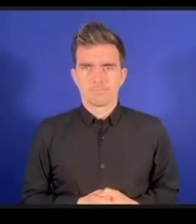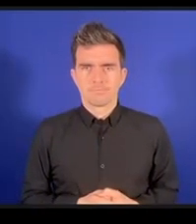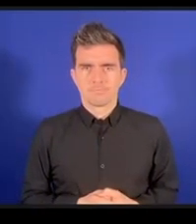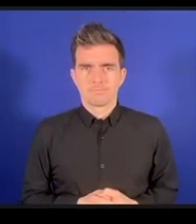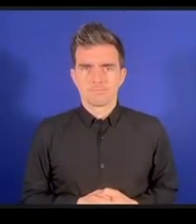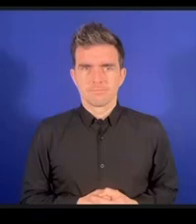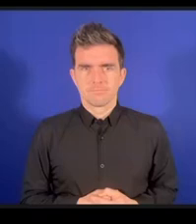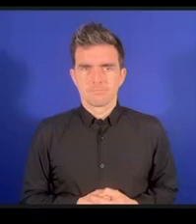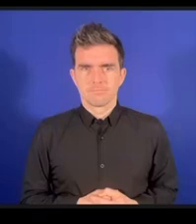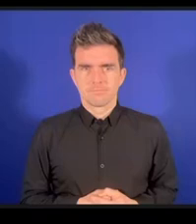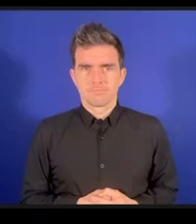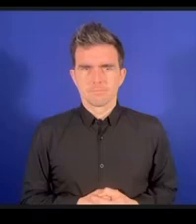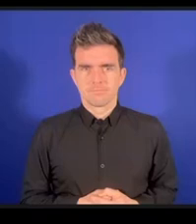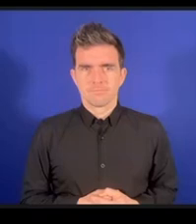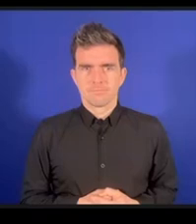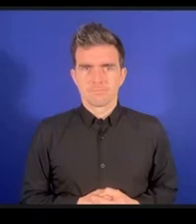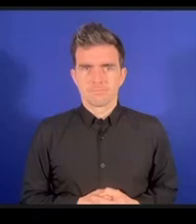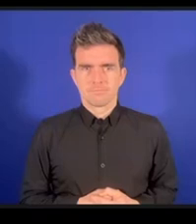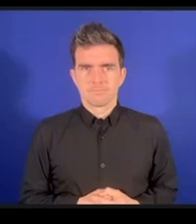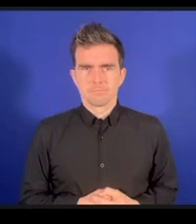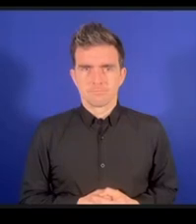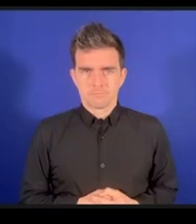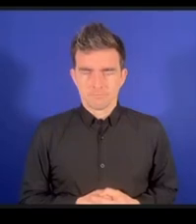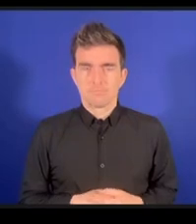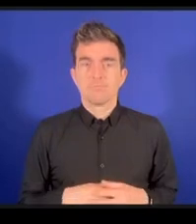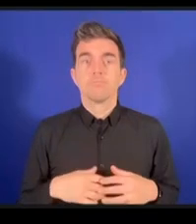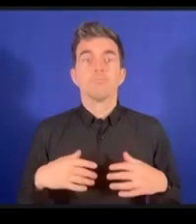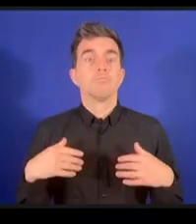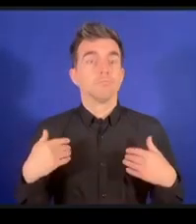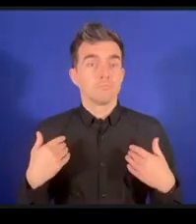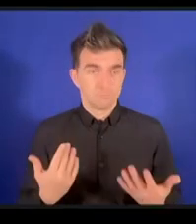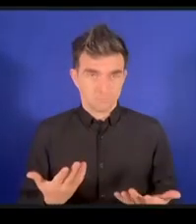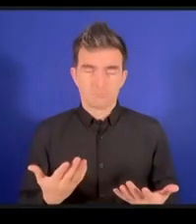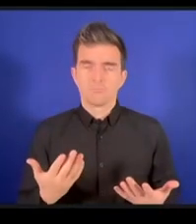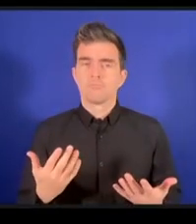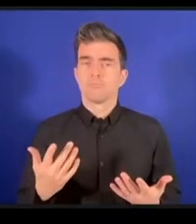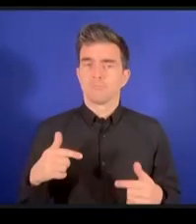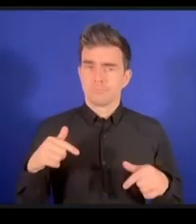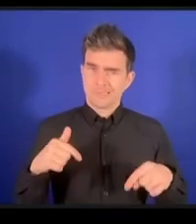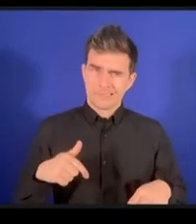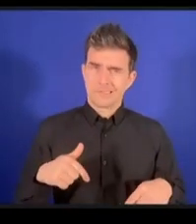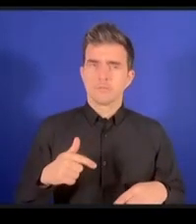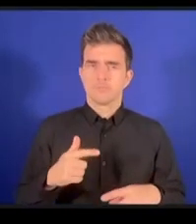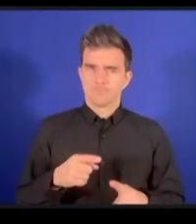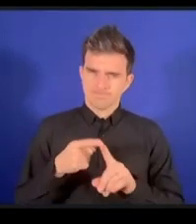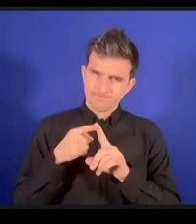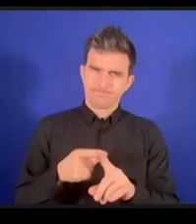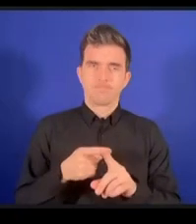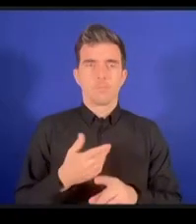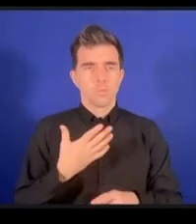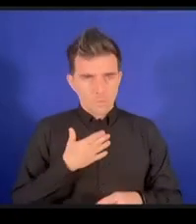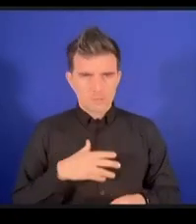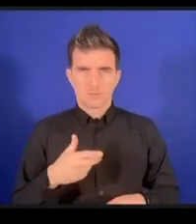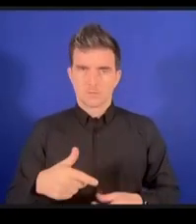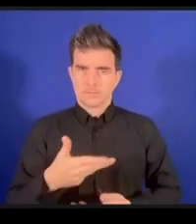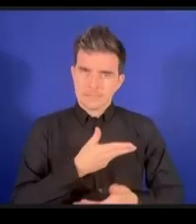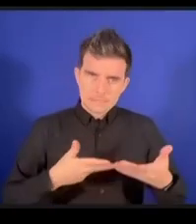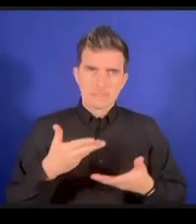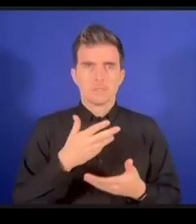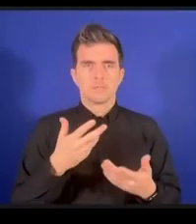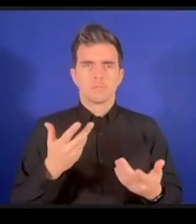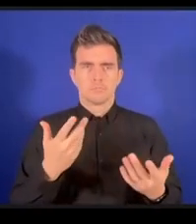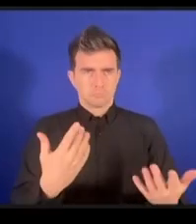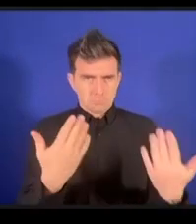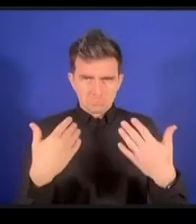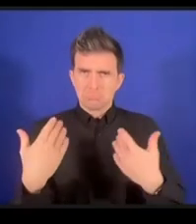丸割の狙いとしてはこのセッションをできるだけインタラクティブなものにしようと願っていたのでぜひ皆さんに質問